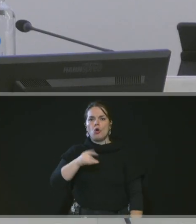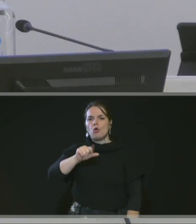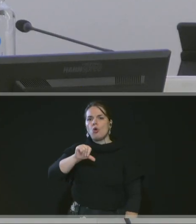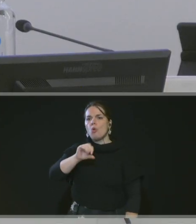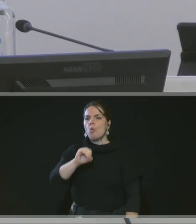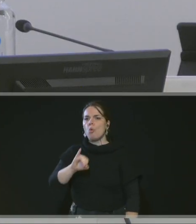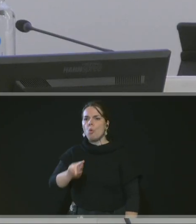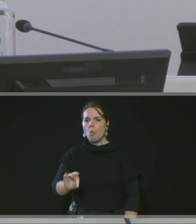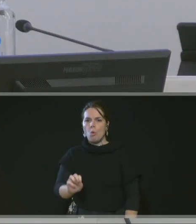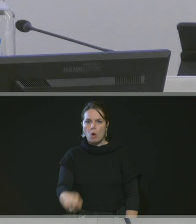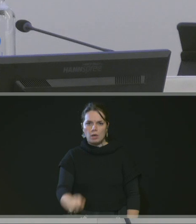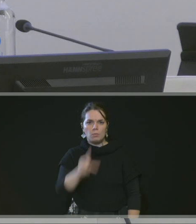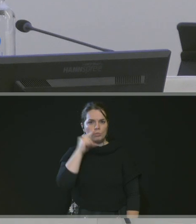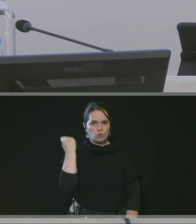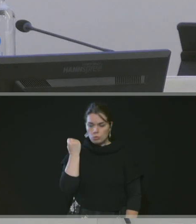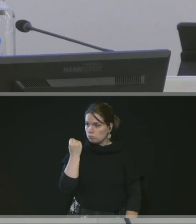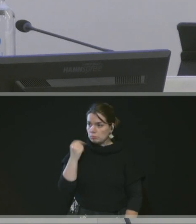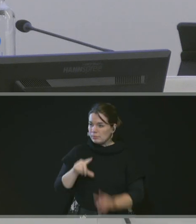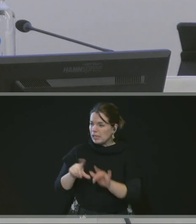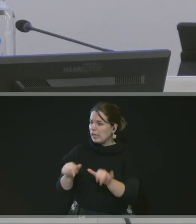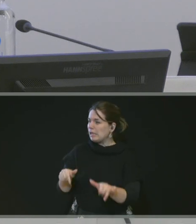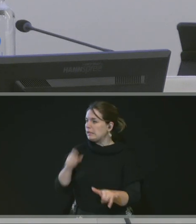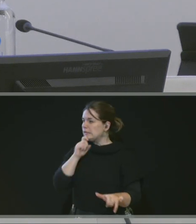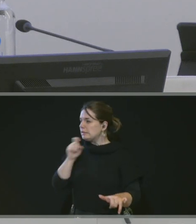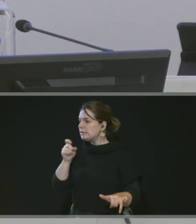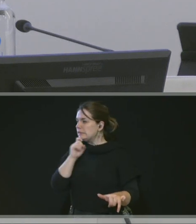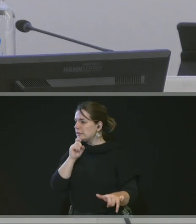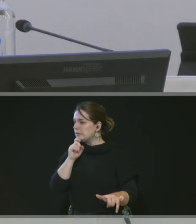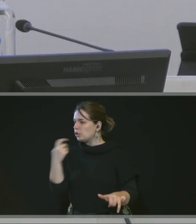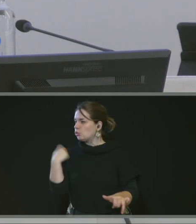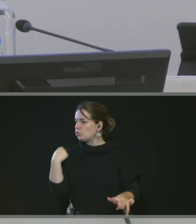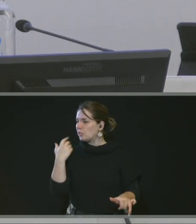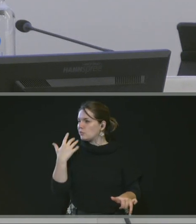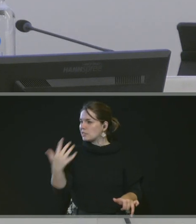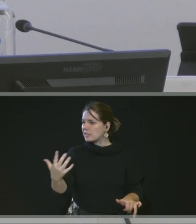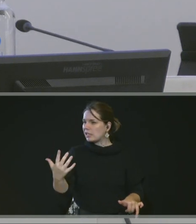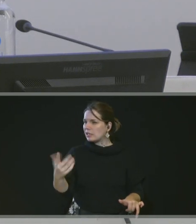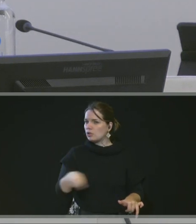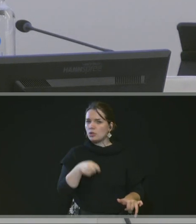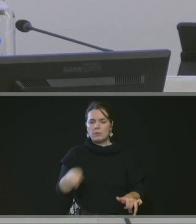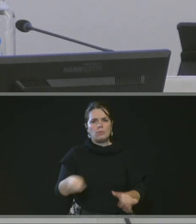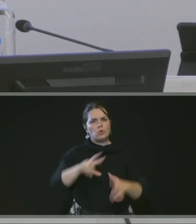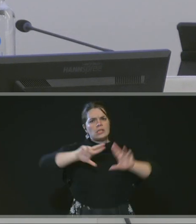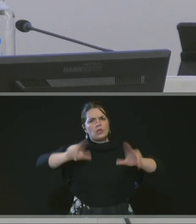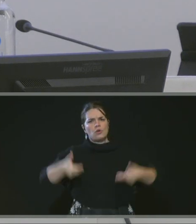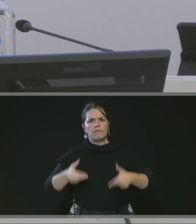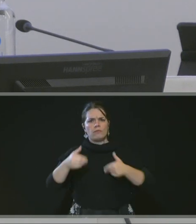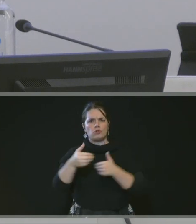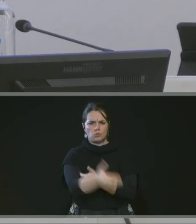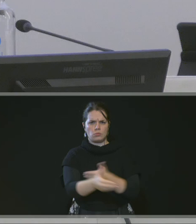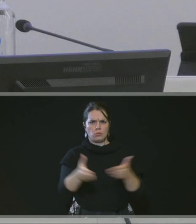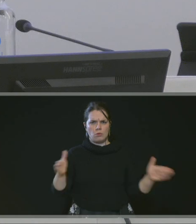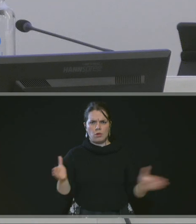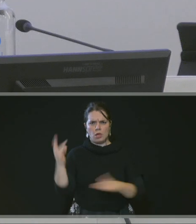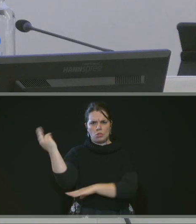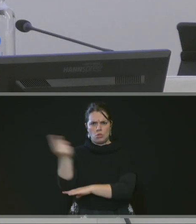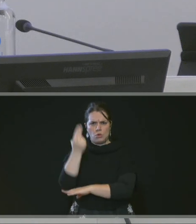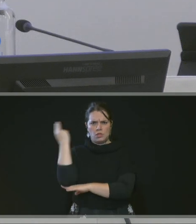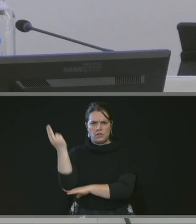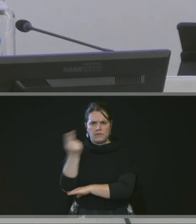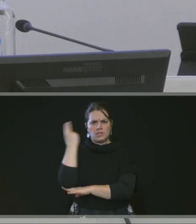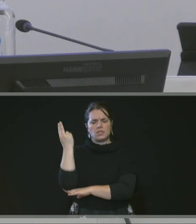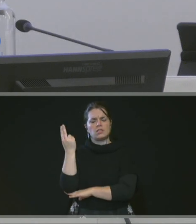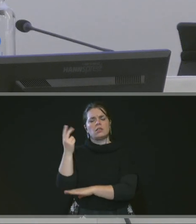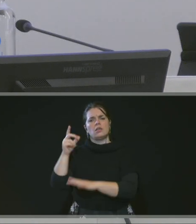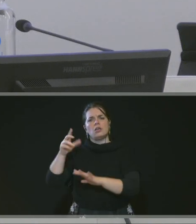'ai pas encore là. Donc, c la délibération numéro 5. C'est la convention cadre avec l'université de Rondormandie. En fait,